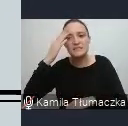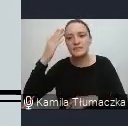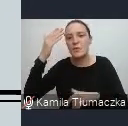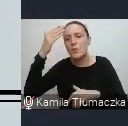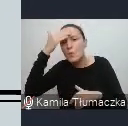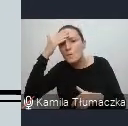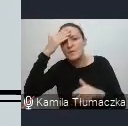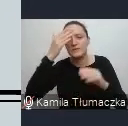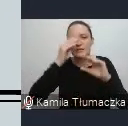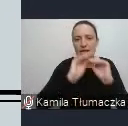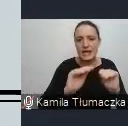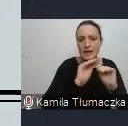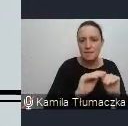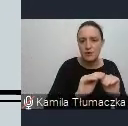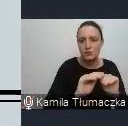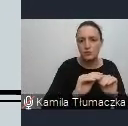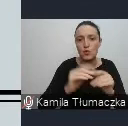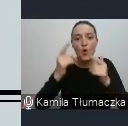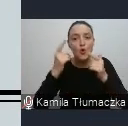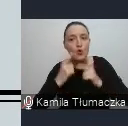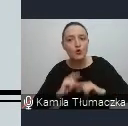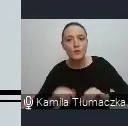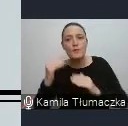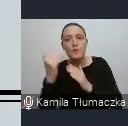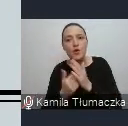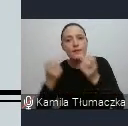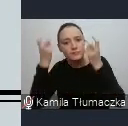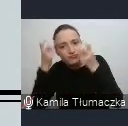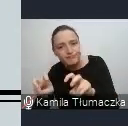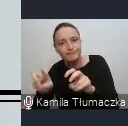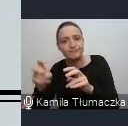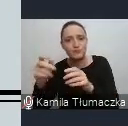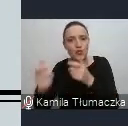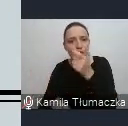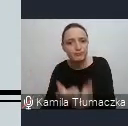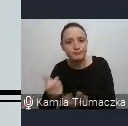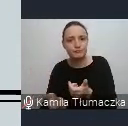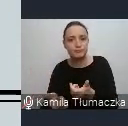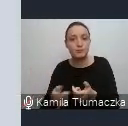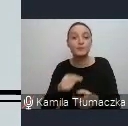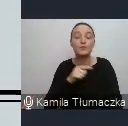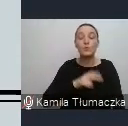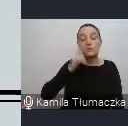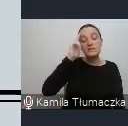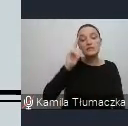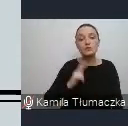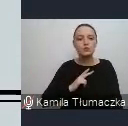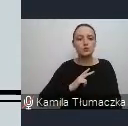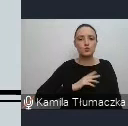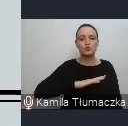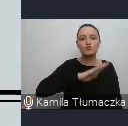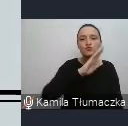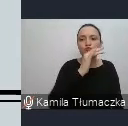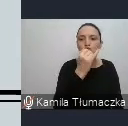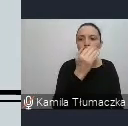terapeutów i osób tworzących takie programy. Instytut Wspomagania Rozwoju Dziecka jest repliką Princeton